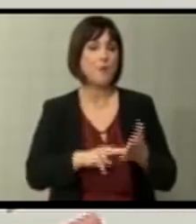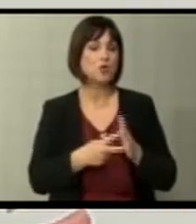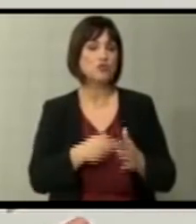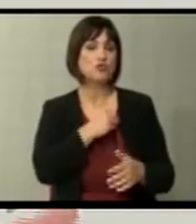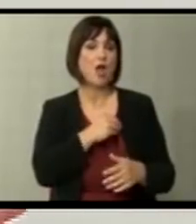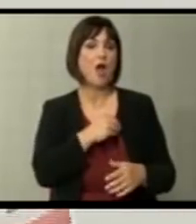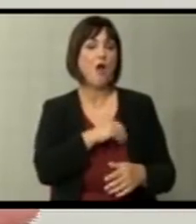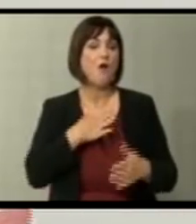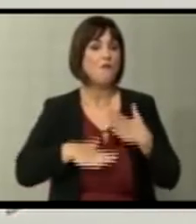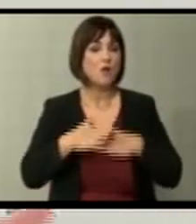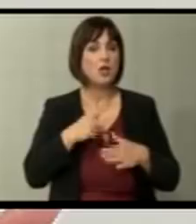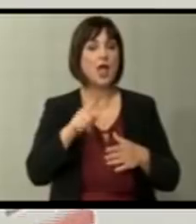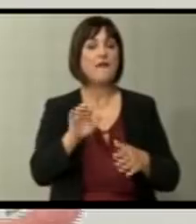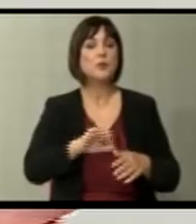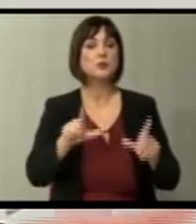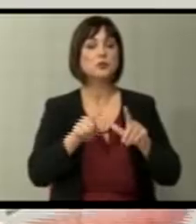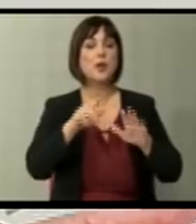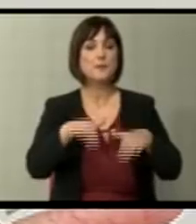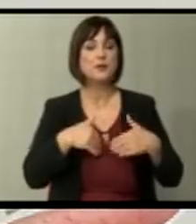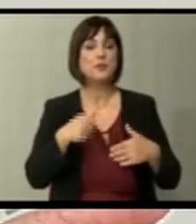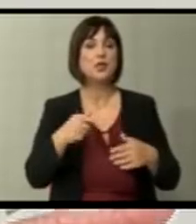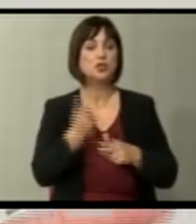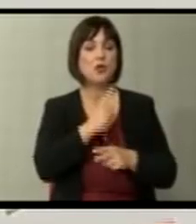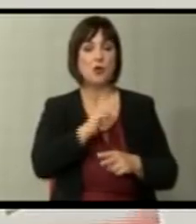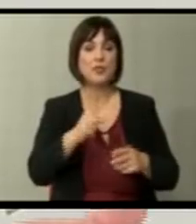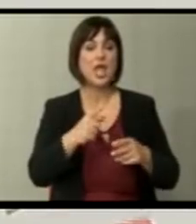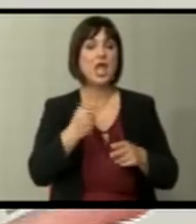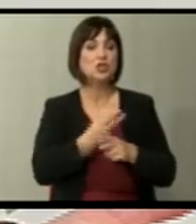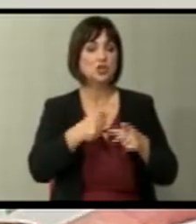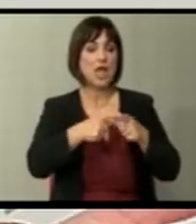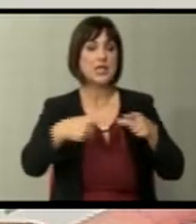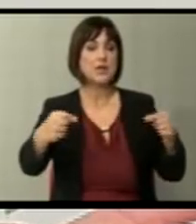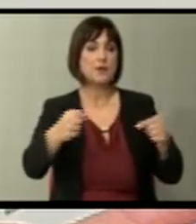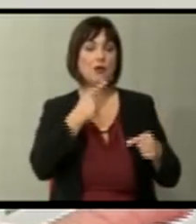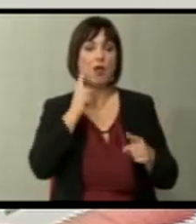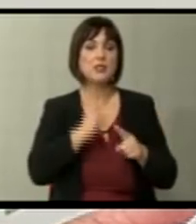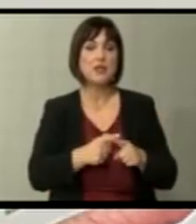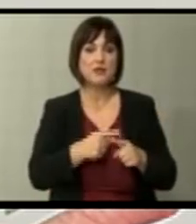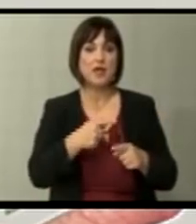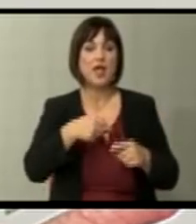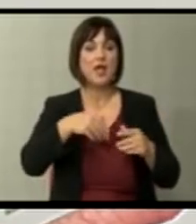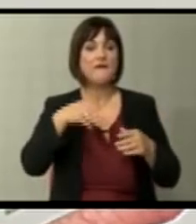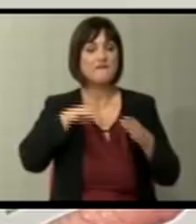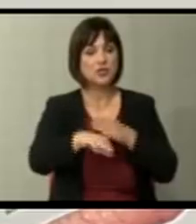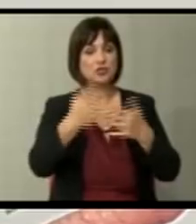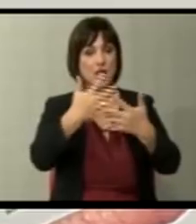Европска Унија прими држава која не е држава, Кипер. Не е држава затоа шо нема дефинирани надборшни граници.